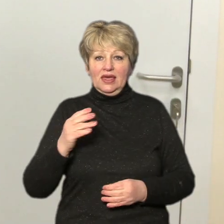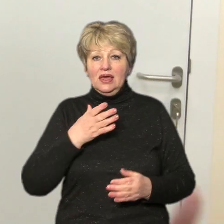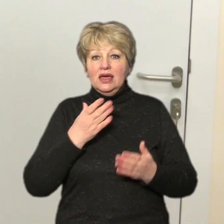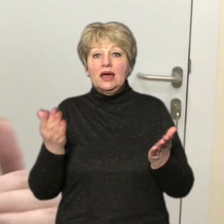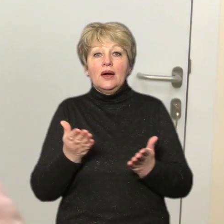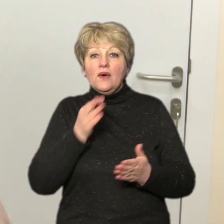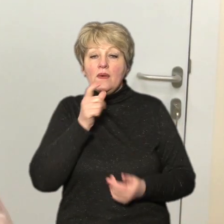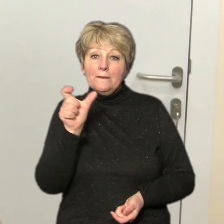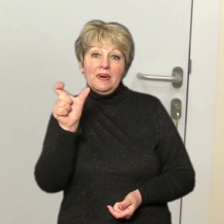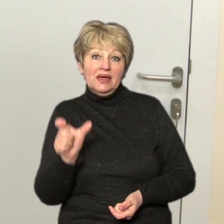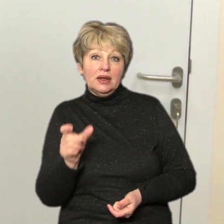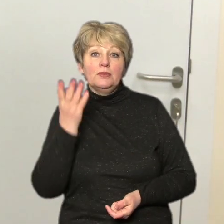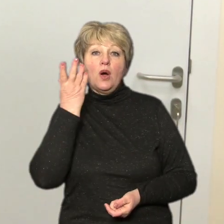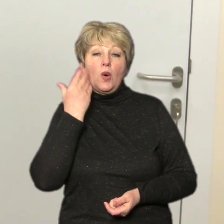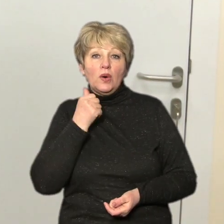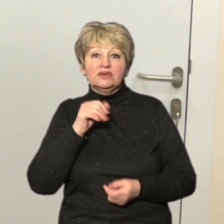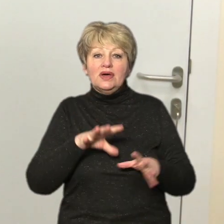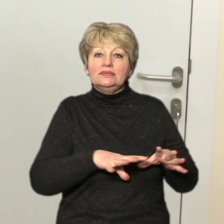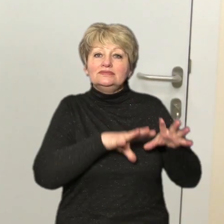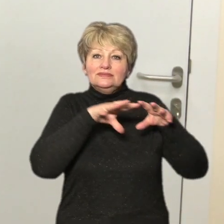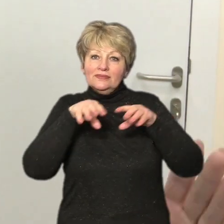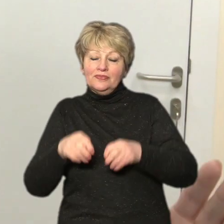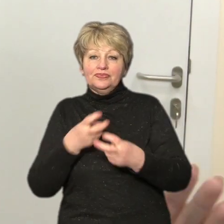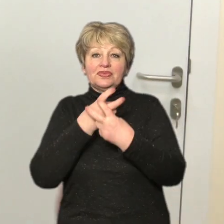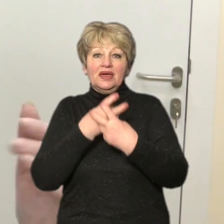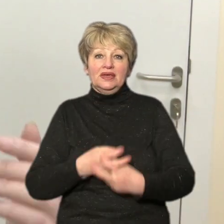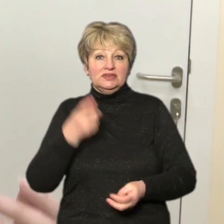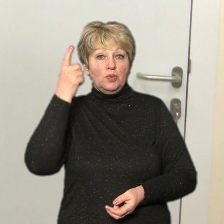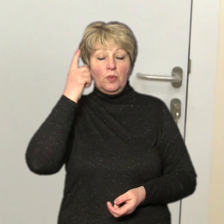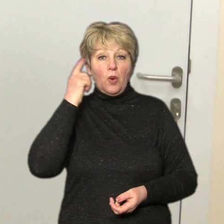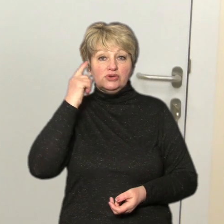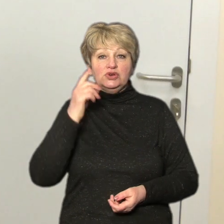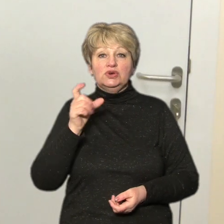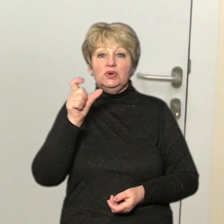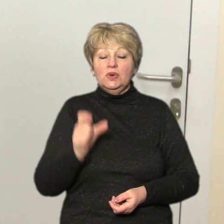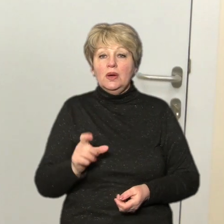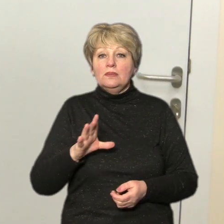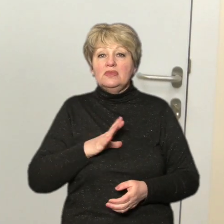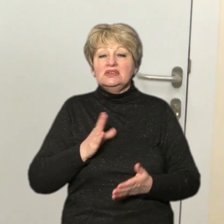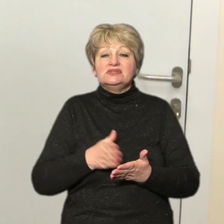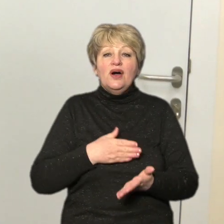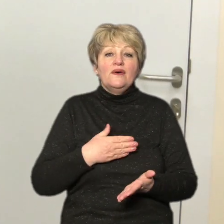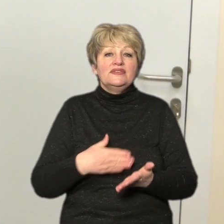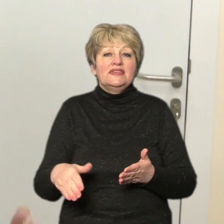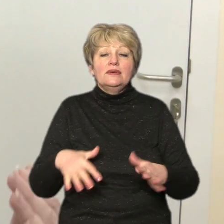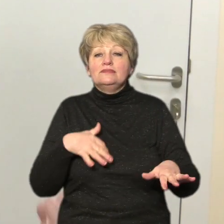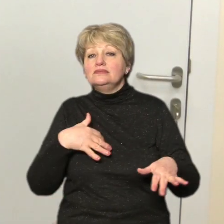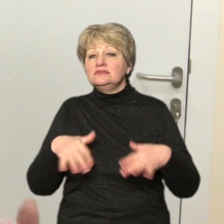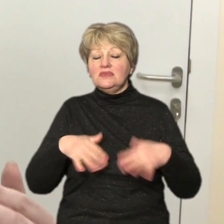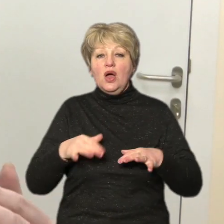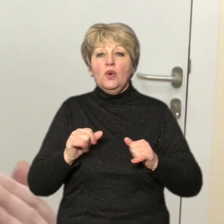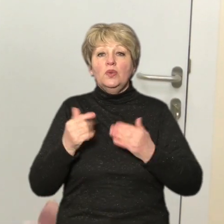період, коли підсаджується отой кістковий мозок, людина стає зовсім беззахисною. У неї немає